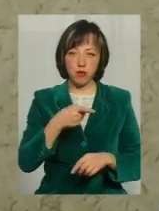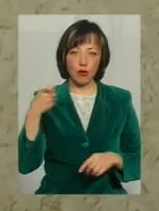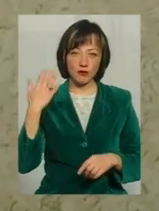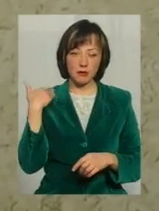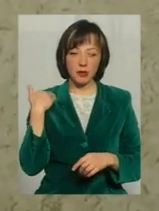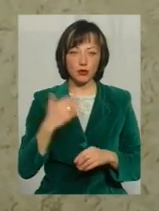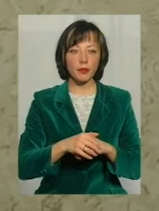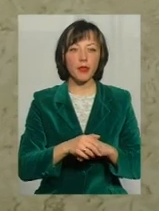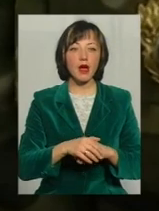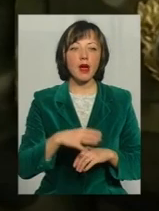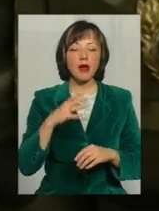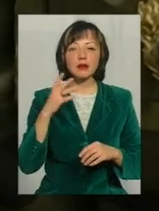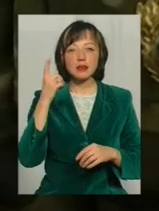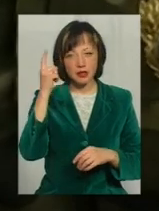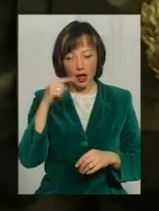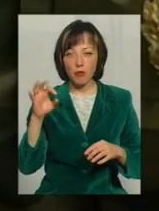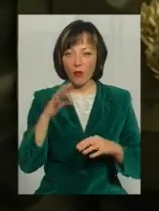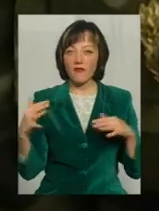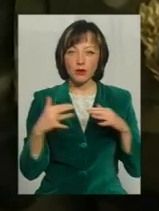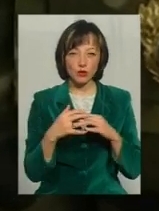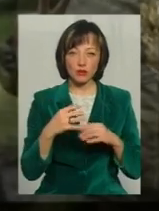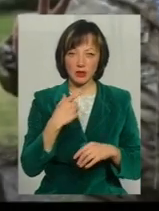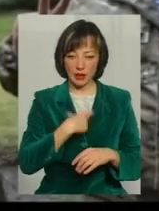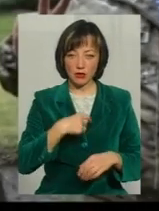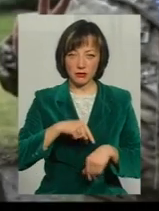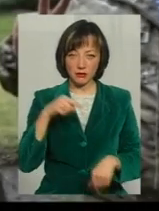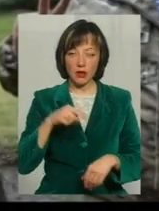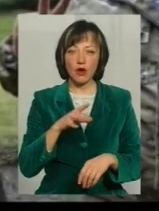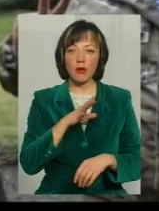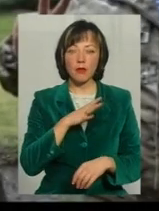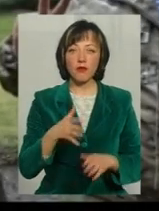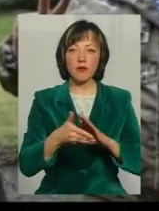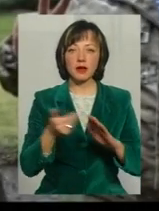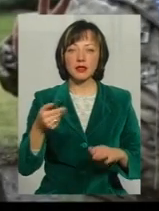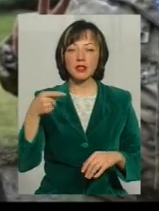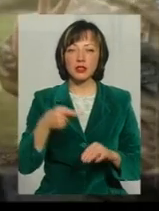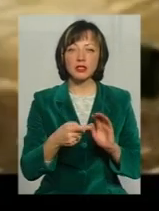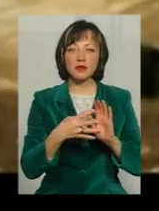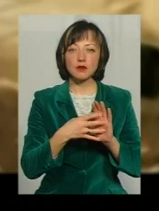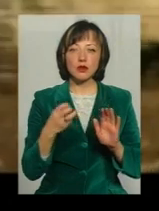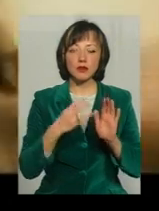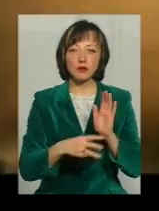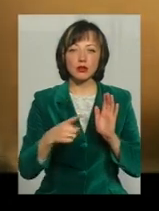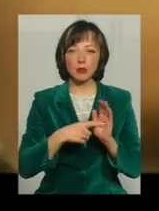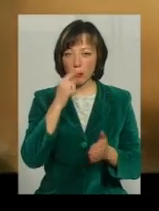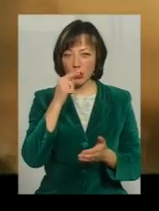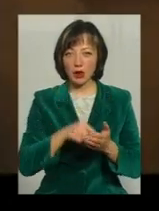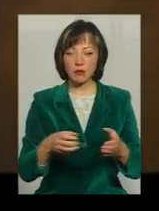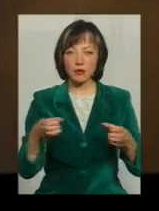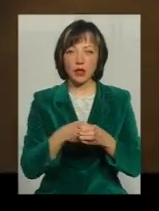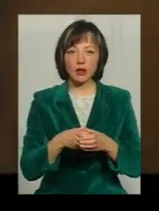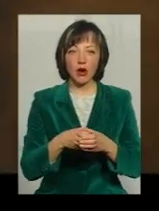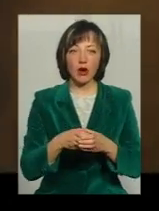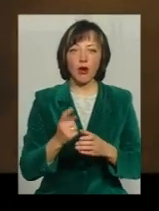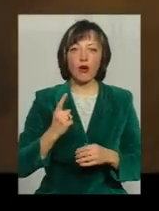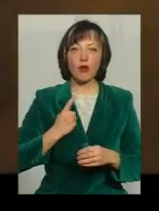Ігор Маренюк знає не щуток За плечима два руки Афганістану Був призваний в 1986-му Тоді потрапив до складу охоронної